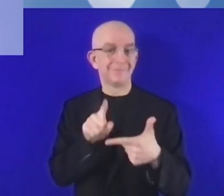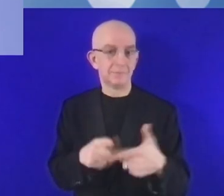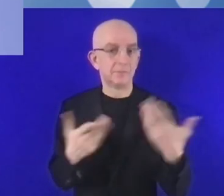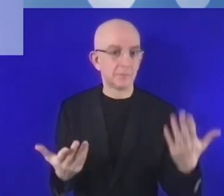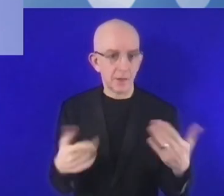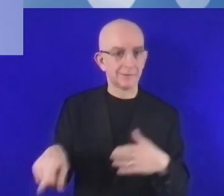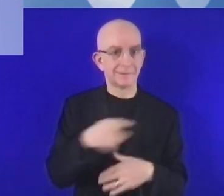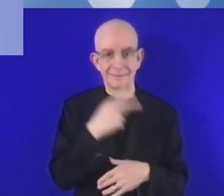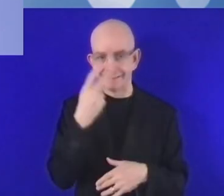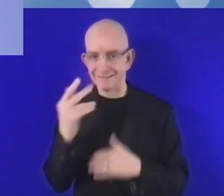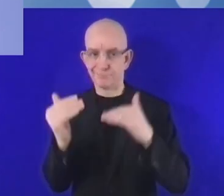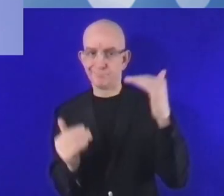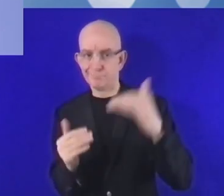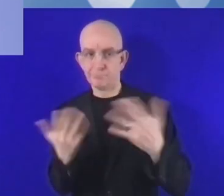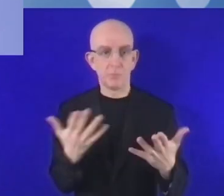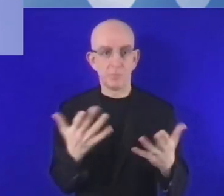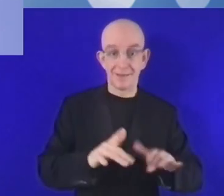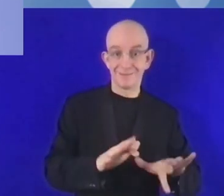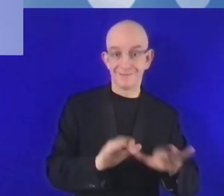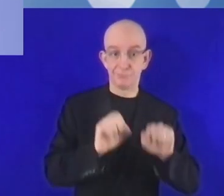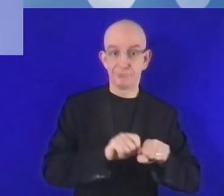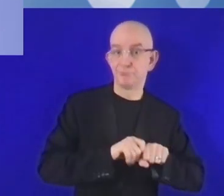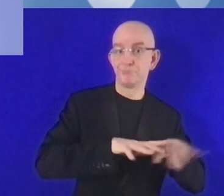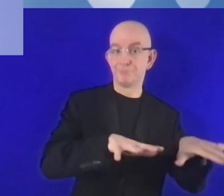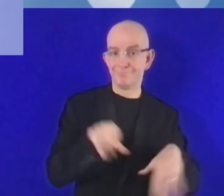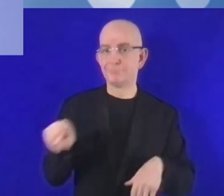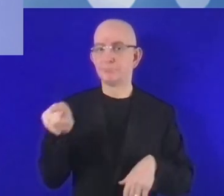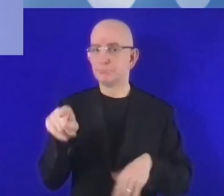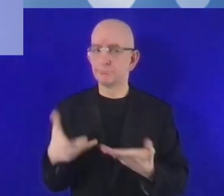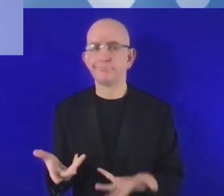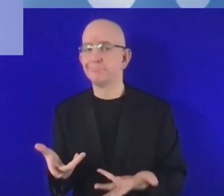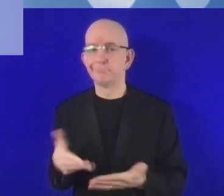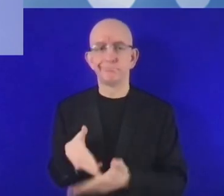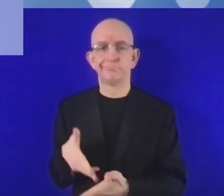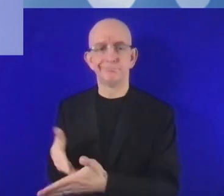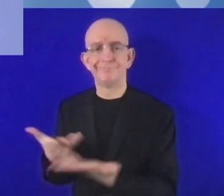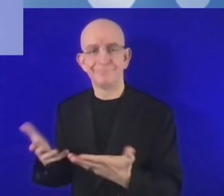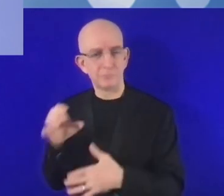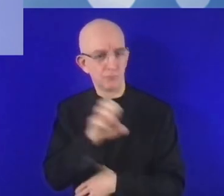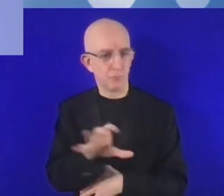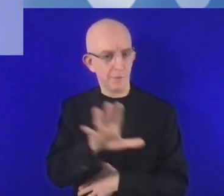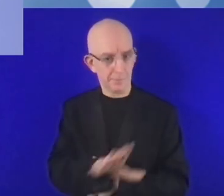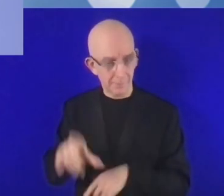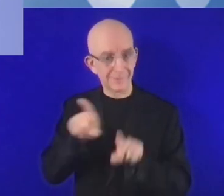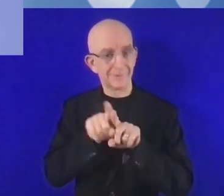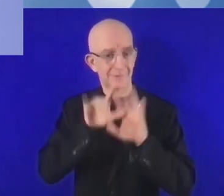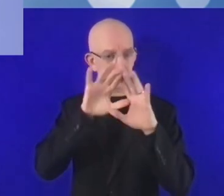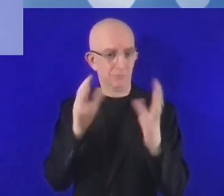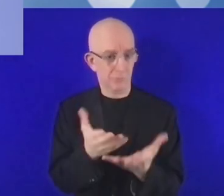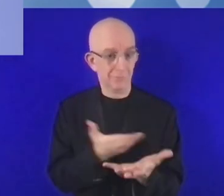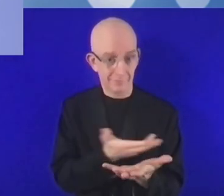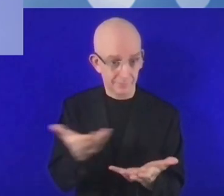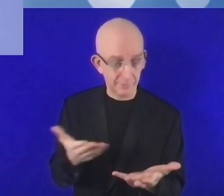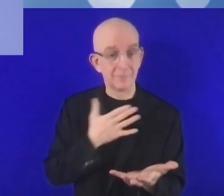وهذه الصورة غير متجانسة لعملية الرقمنى في مختلف أنحاء أوروبا نفسها.